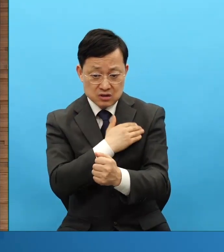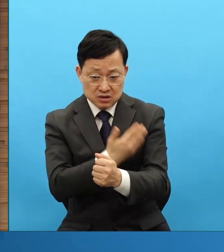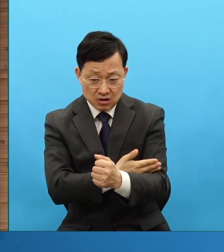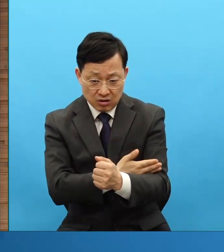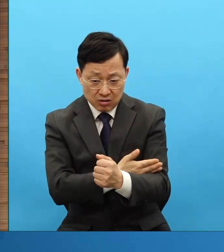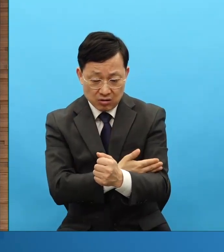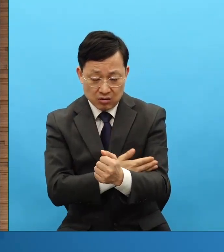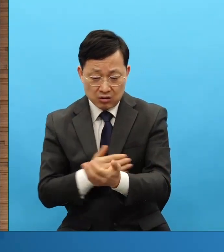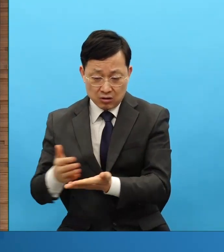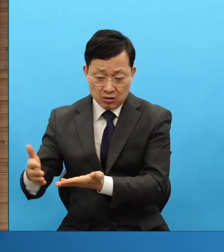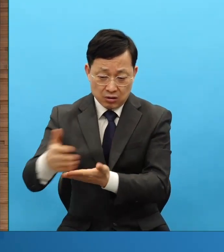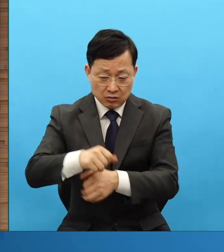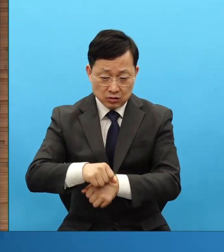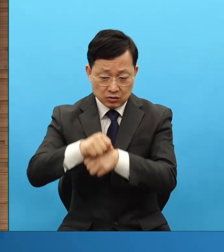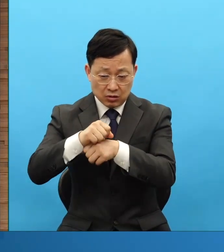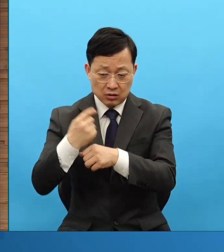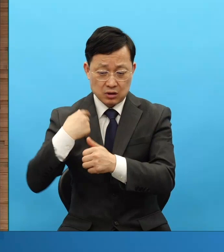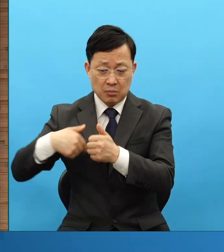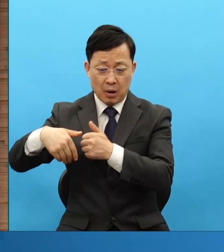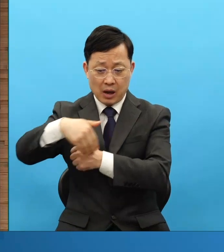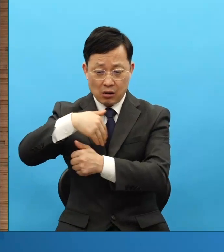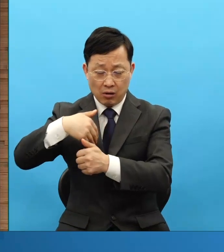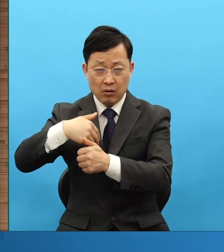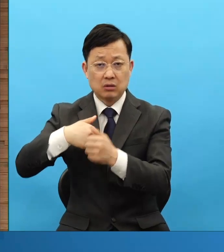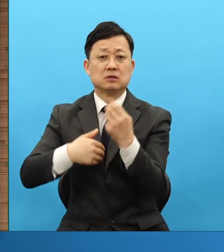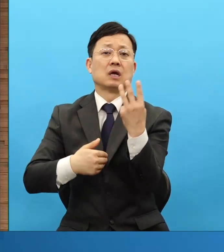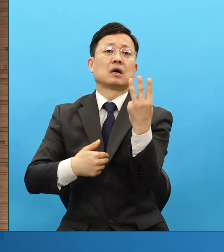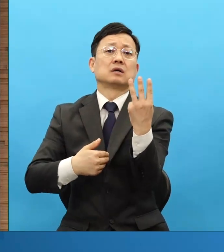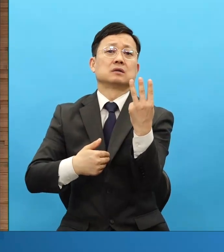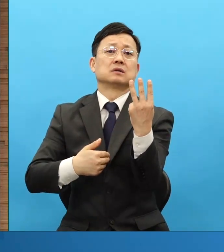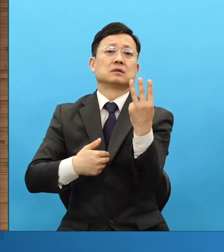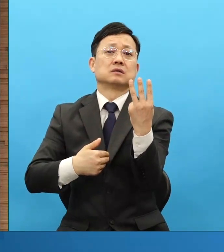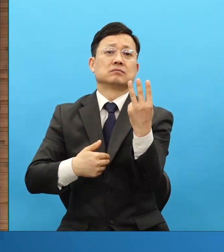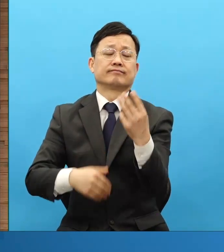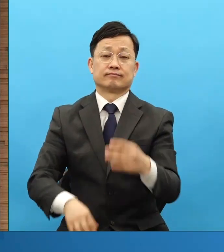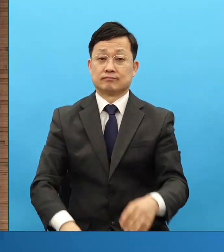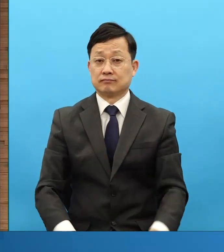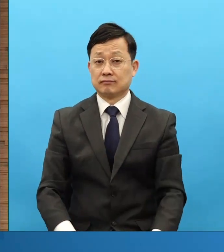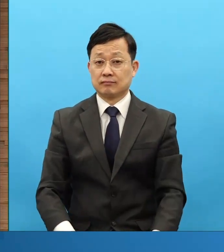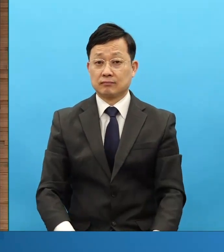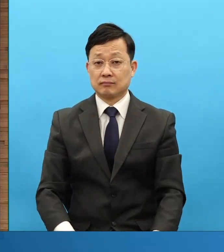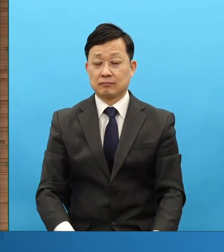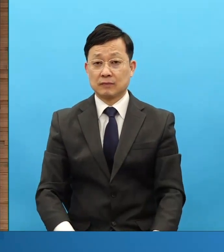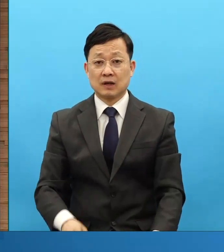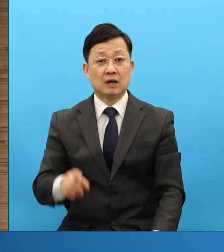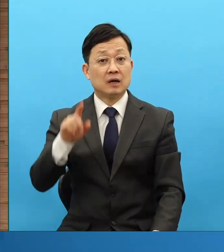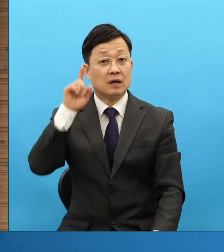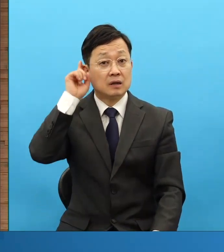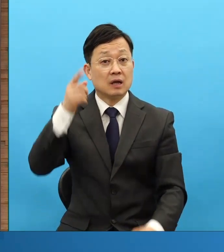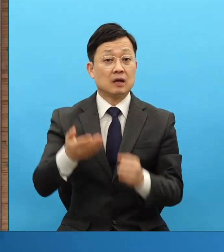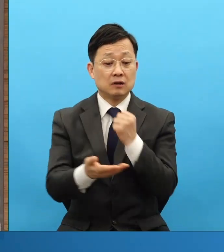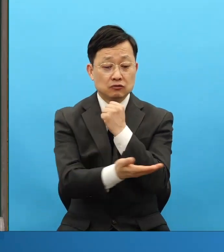보좌 내일 추수감사절 설교입니다.